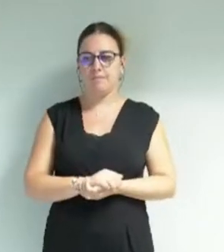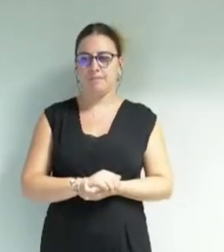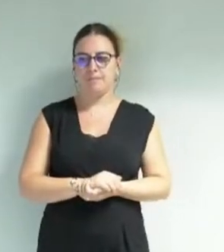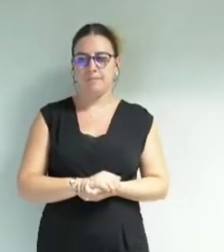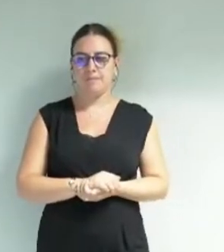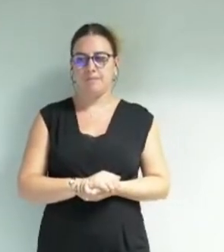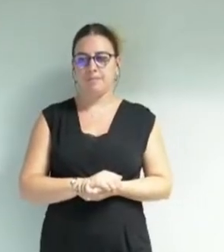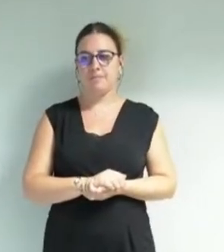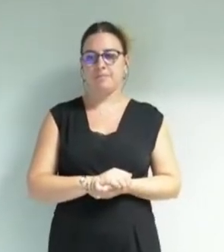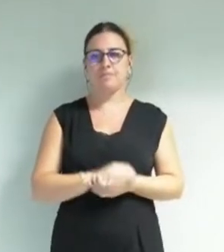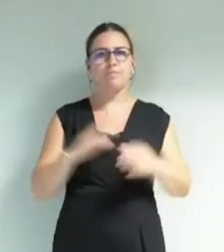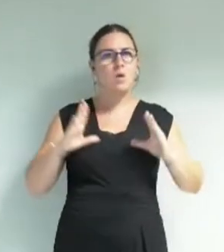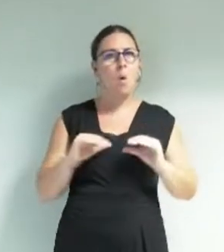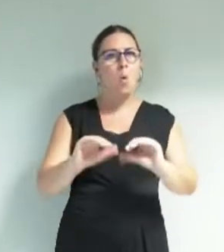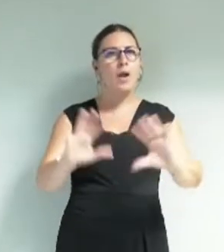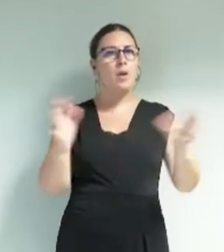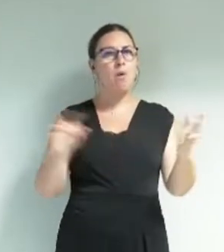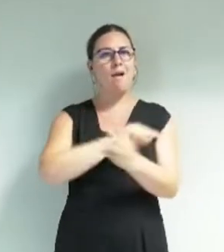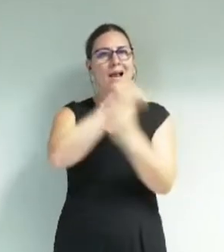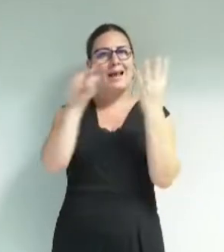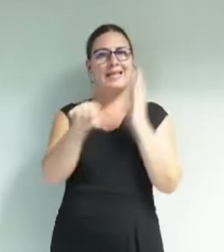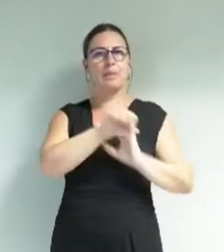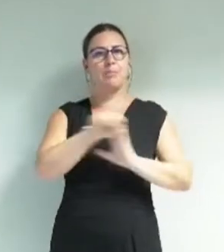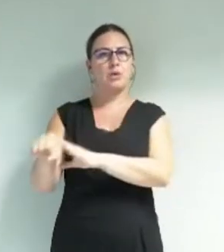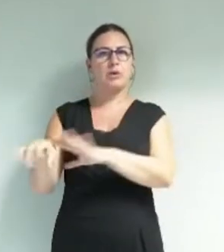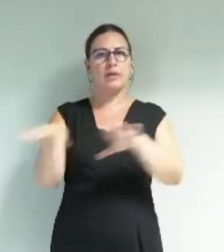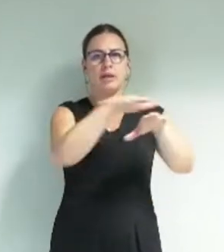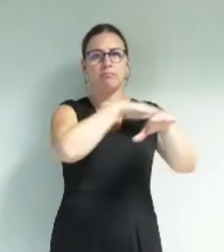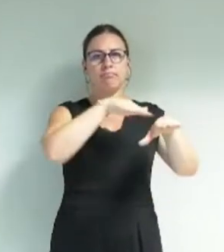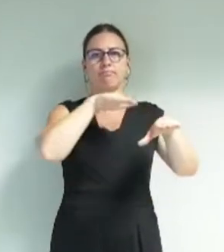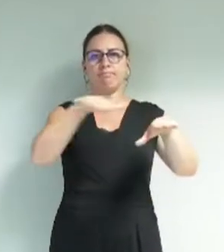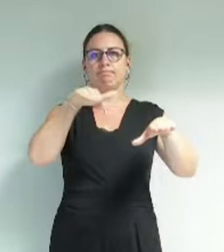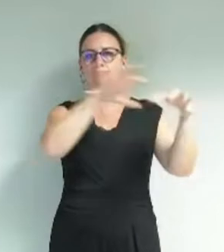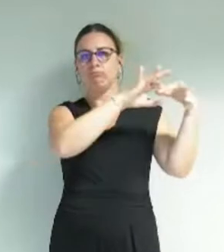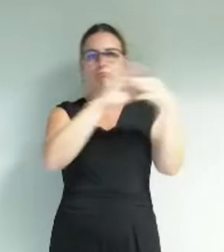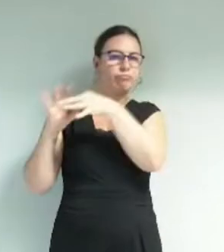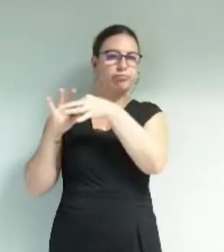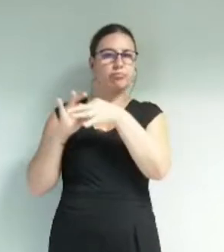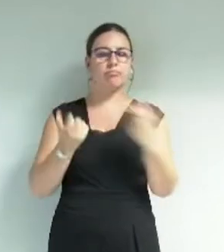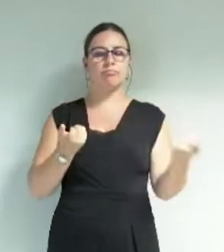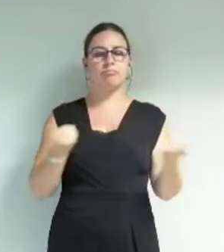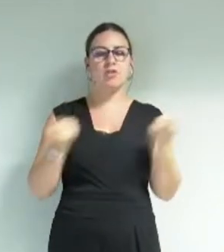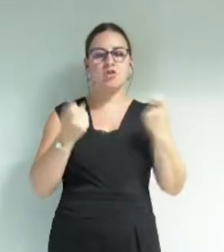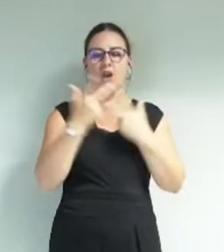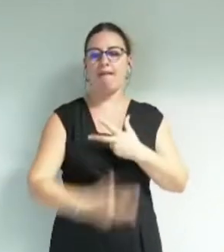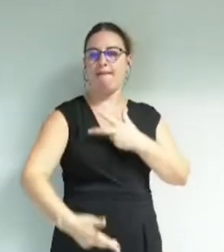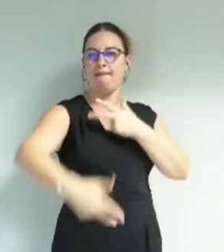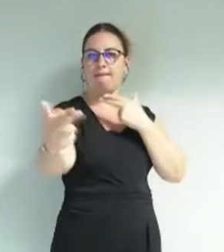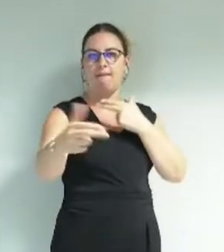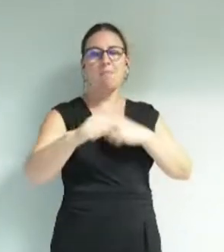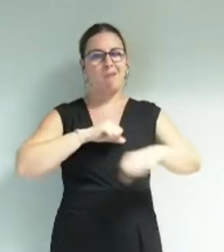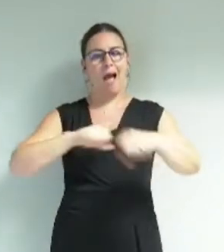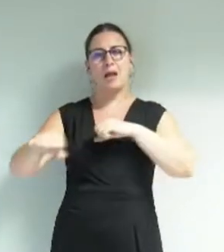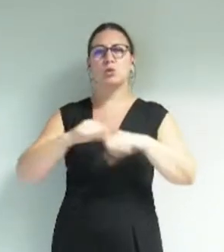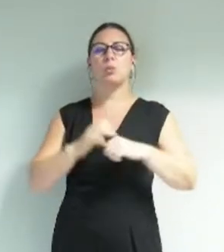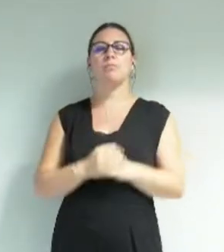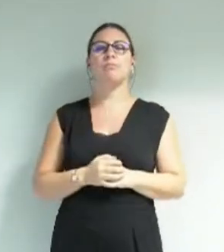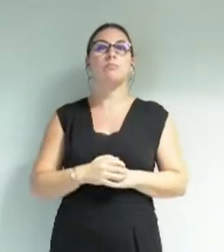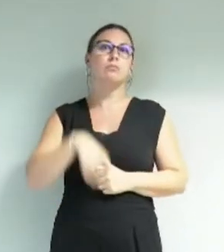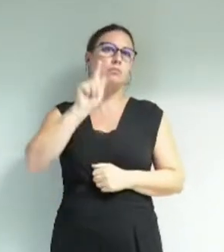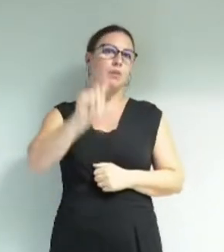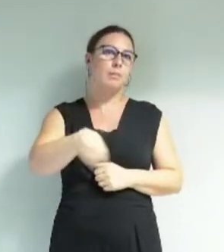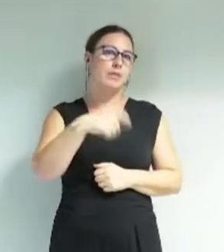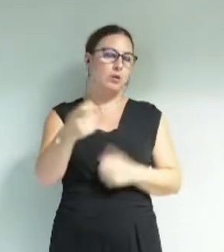Pour les mettre en œuvre, quatre priorités transversales relatives aux transitions guident notre action pour les années à venir. Bien sûr,